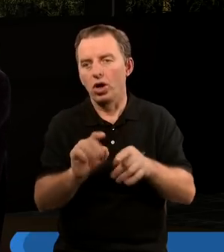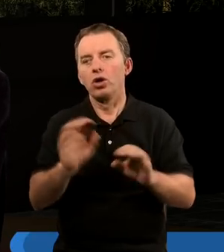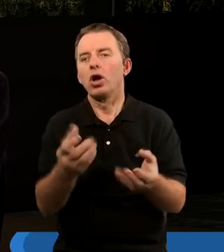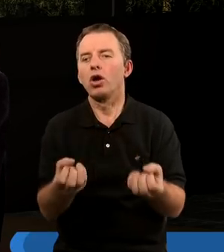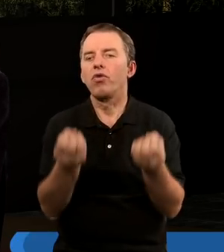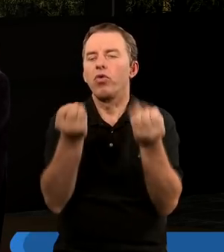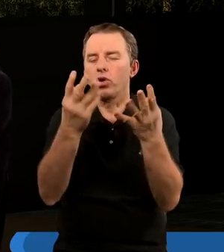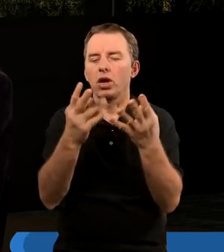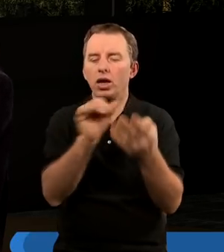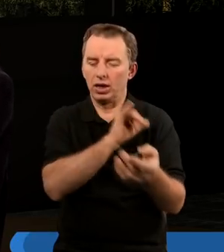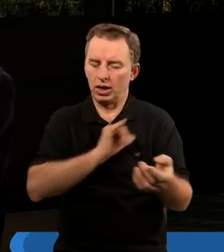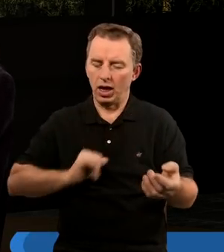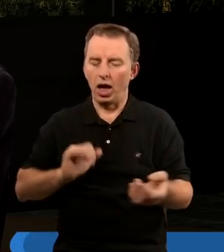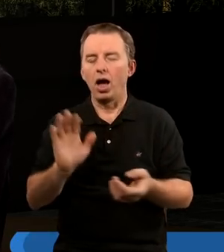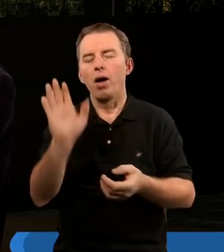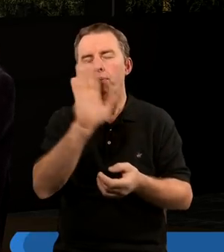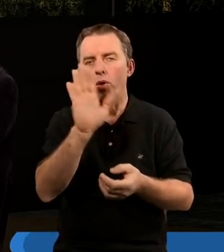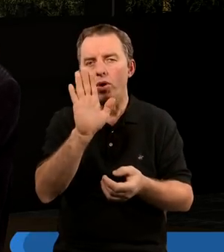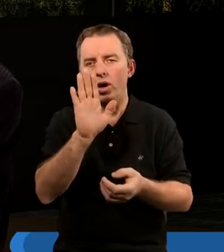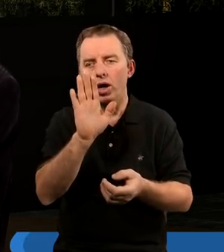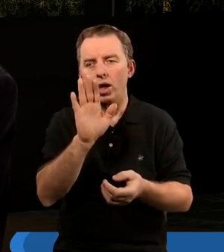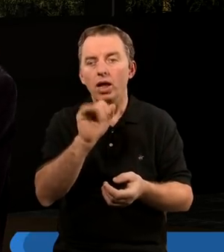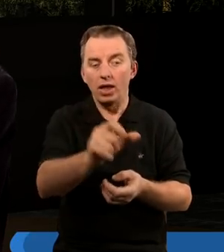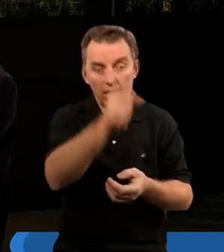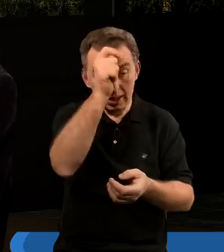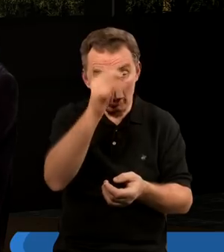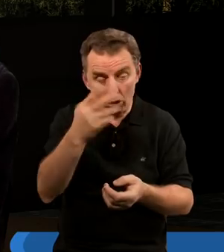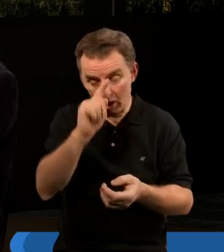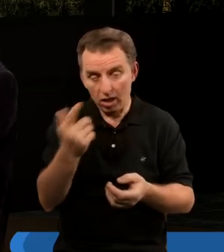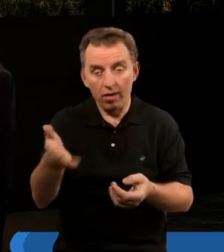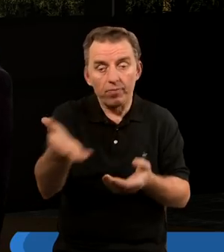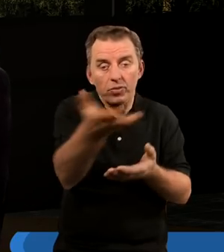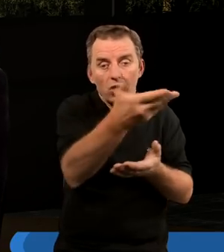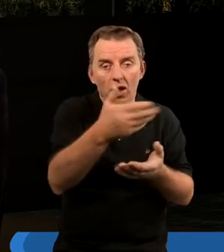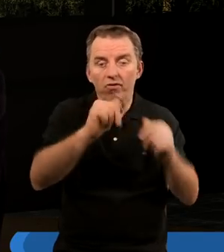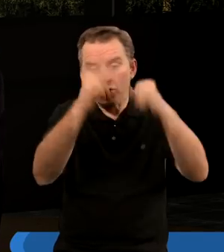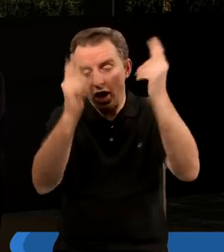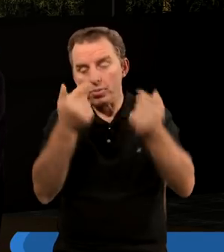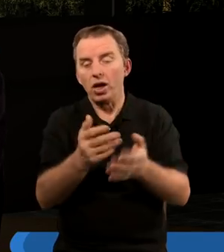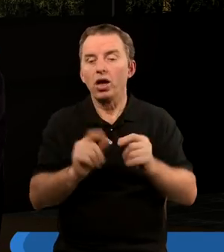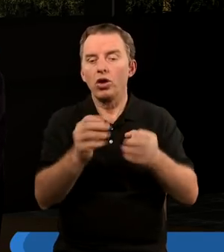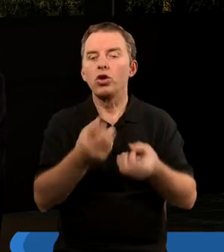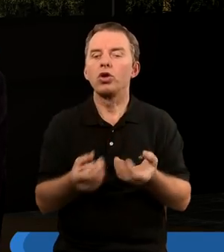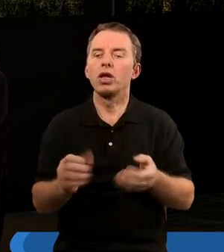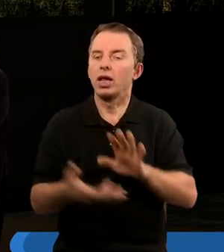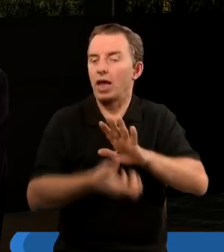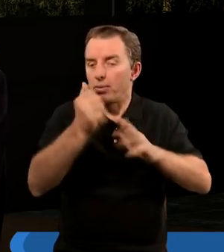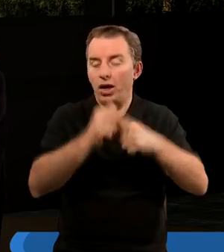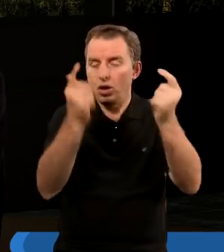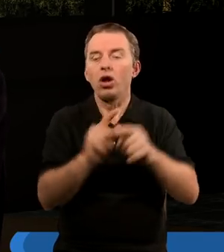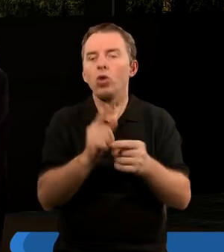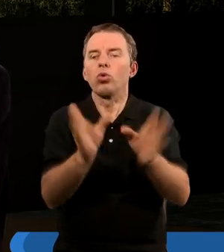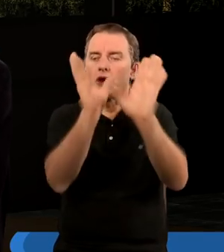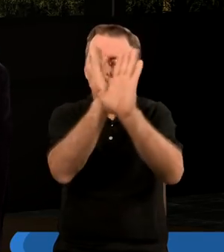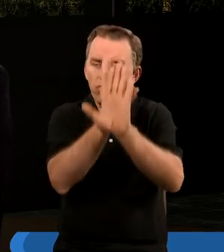czego twórcą jest sam Bóg, a istoty, które to zauważyły, istoty, którego za to